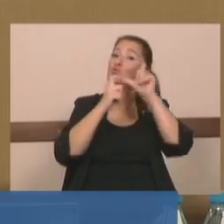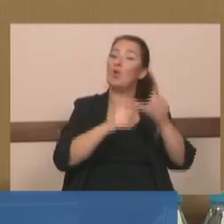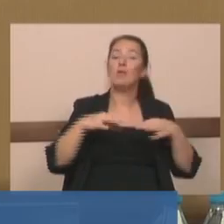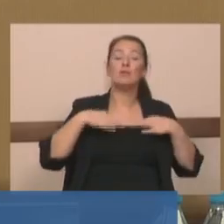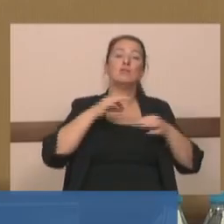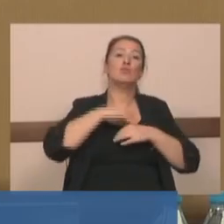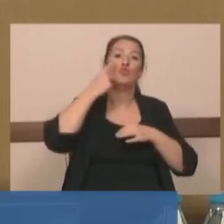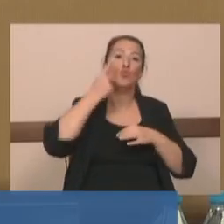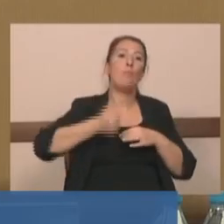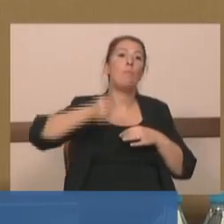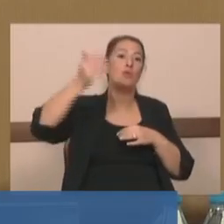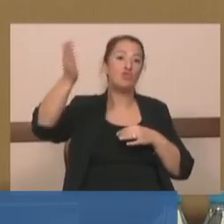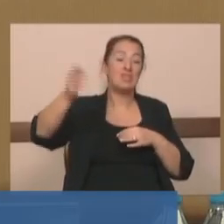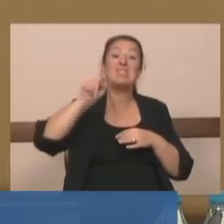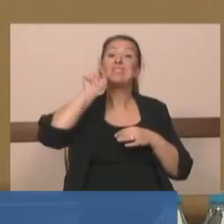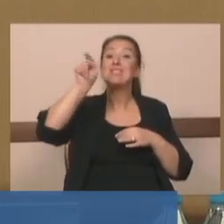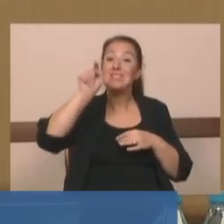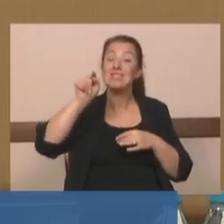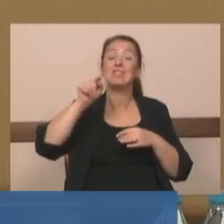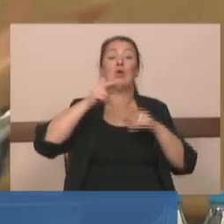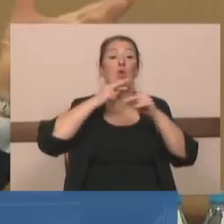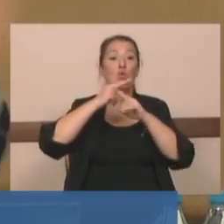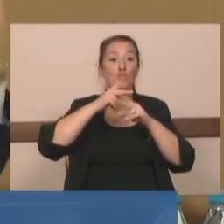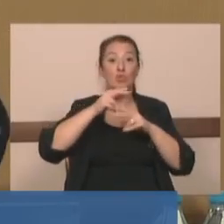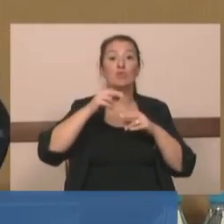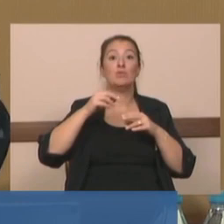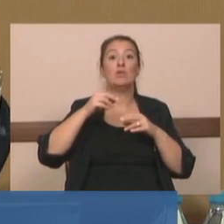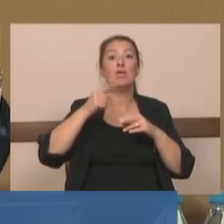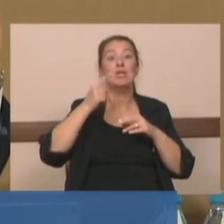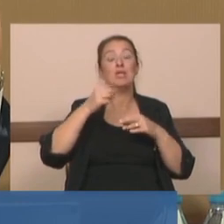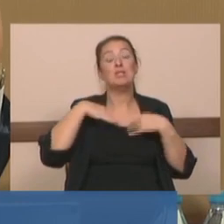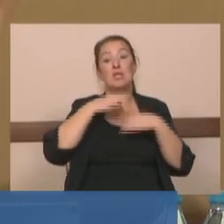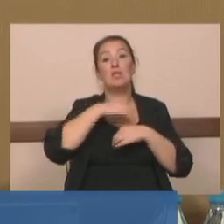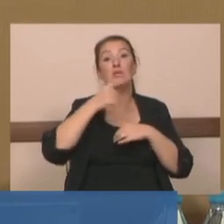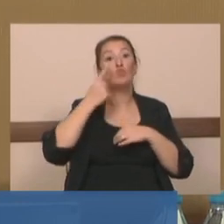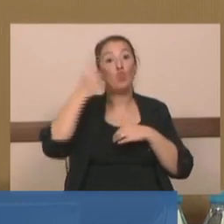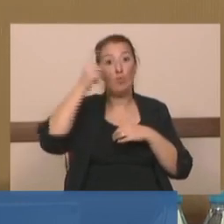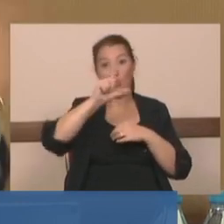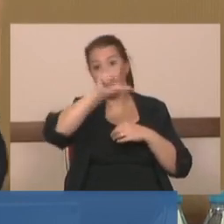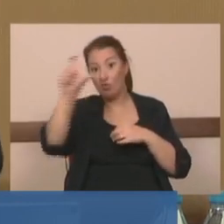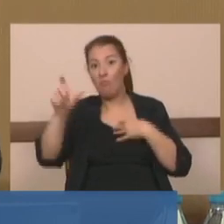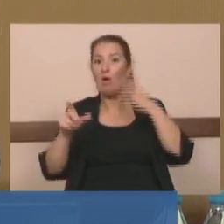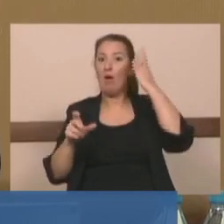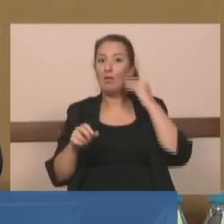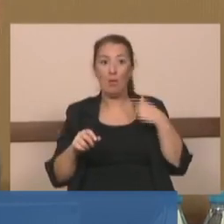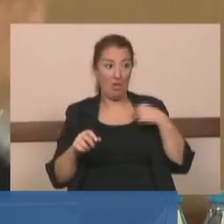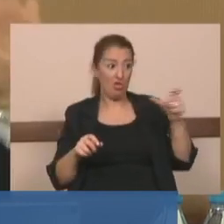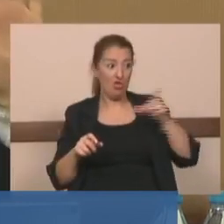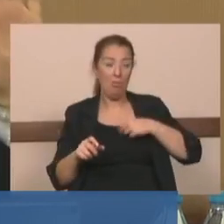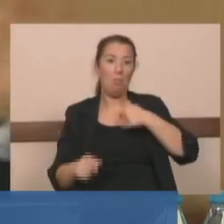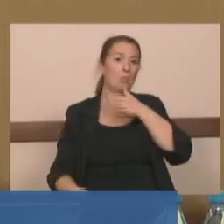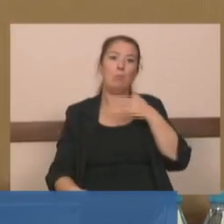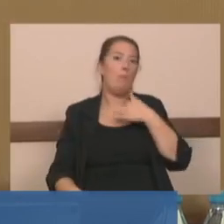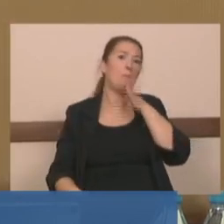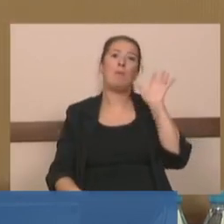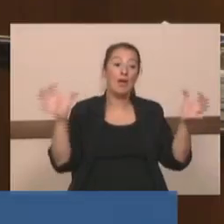yürüyor. Siz konuşmanızda Sayın Cumhurbaşkanı'na cevap verdiyseniz anlarım. Bana cevap verdiyseniz bilemem. Ben bilmem.